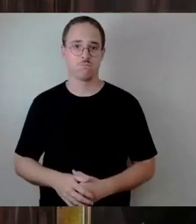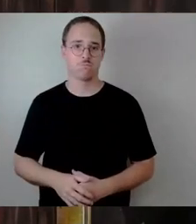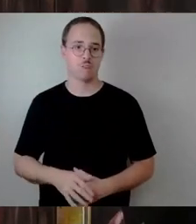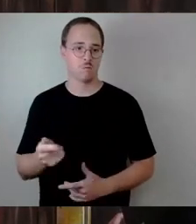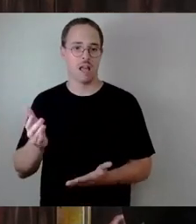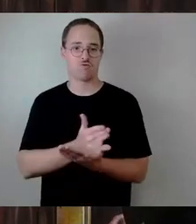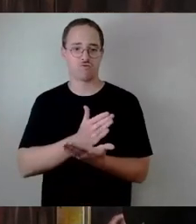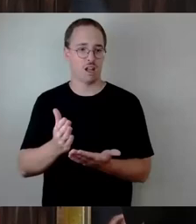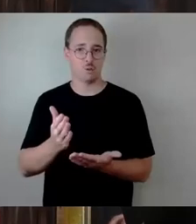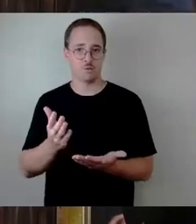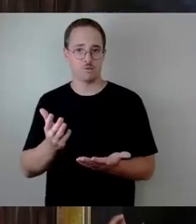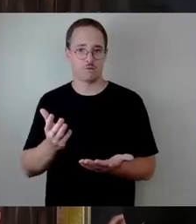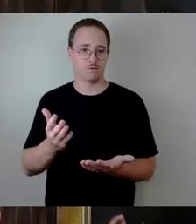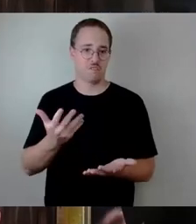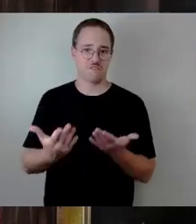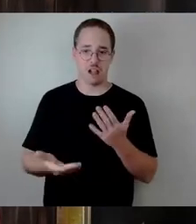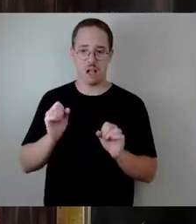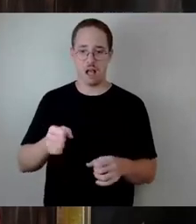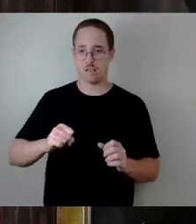über diesen Vergabestreit zu beschleunigen?